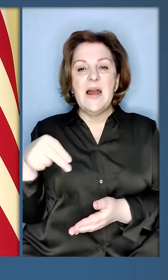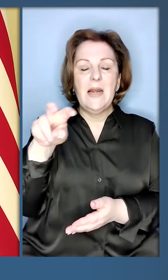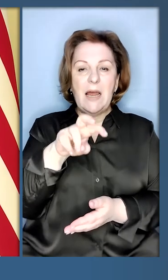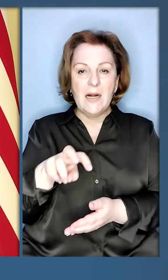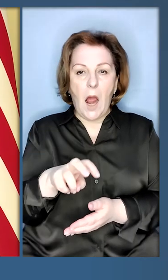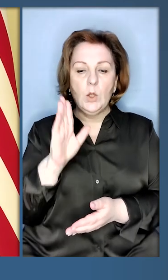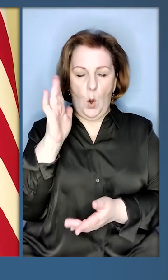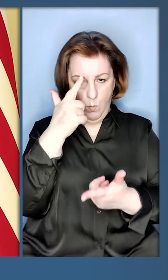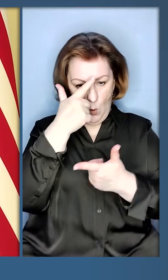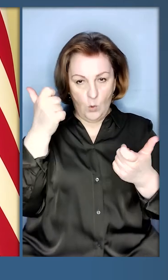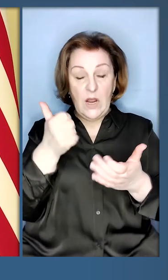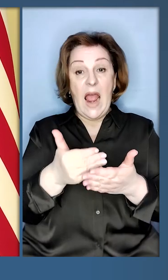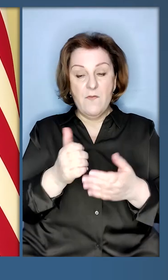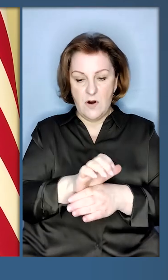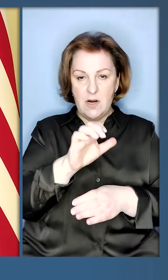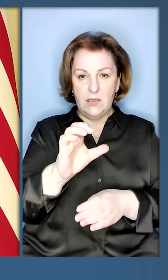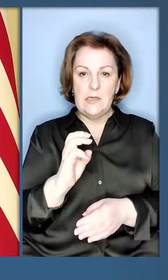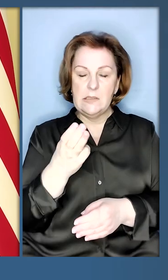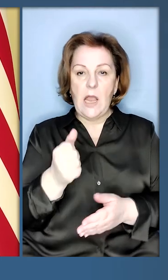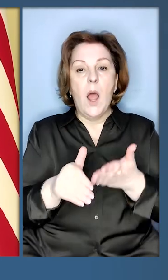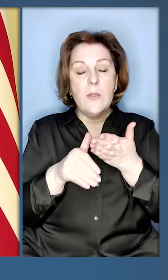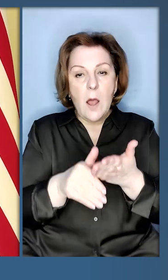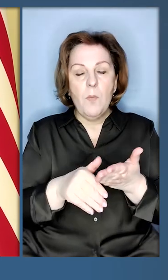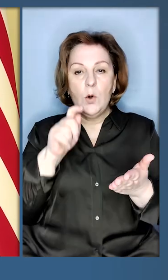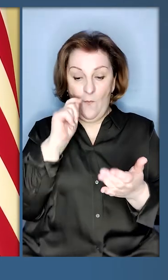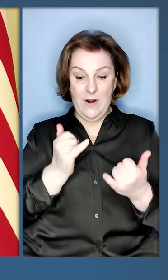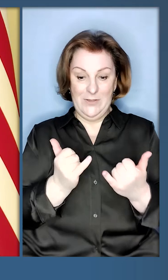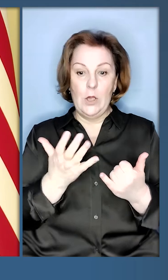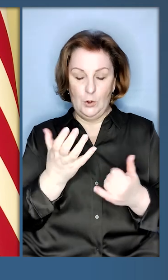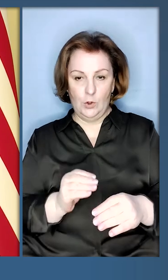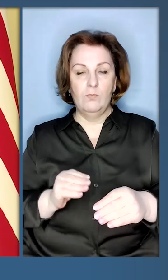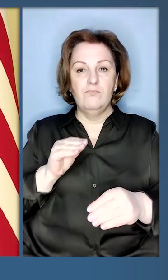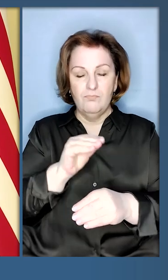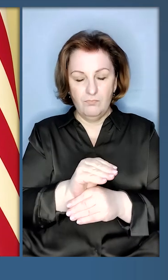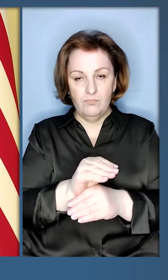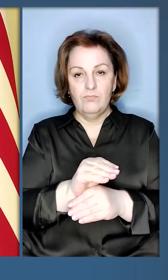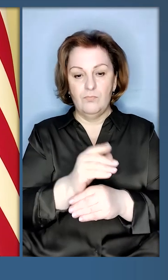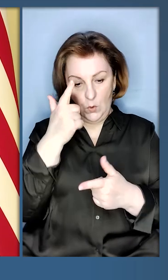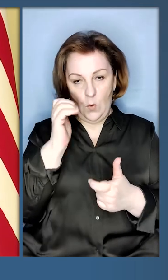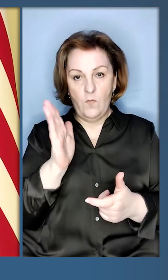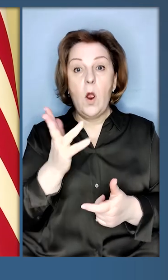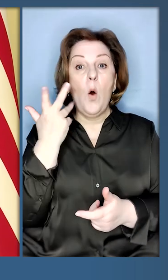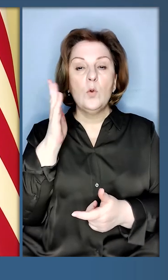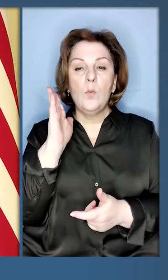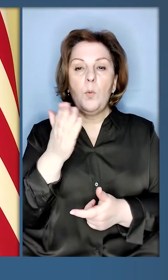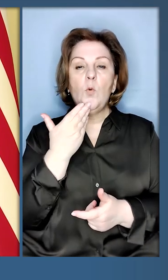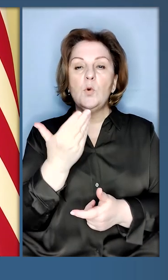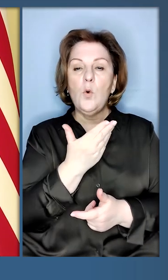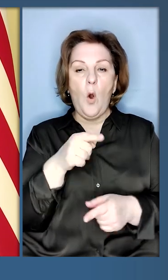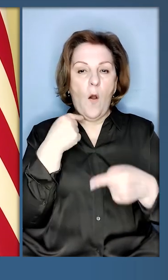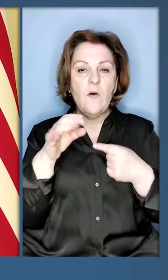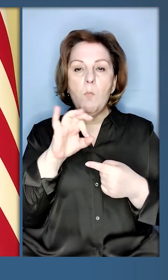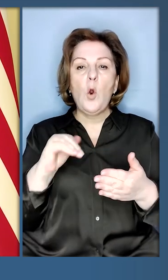оголошена від Сполучених Штатів на підтримку України. І сьогодні, коли я буду говорити про